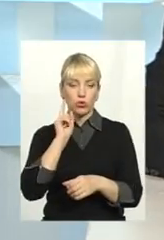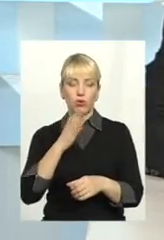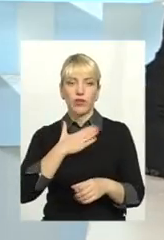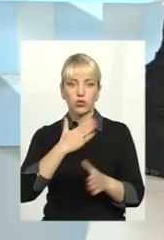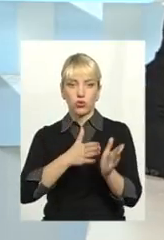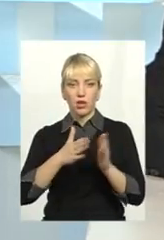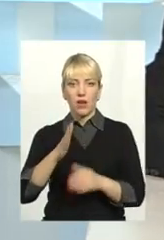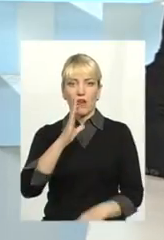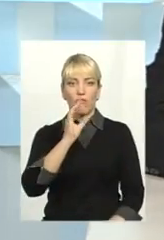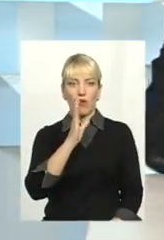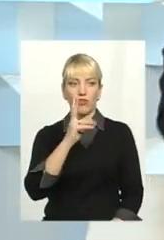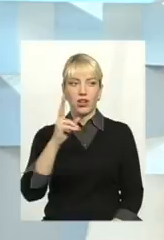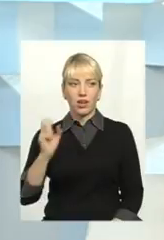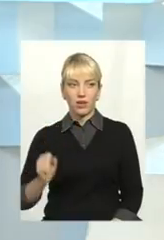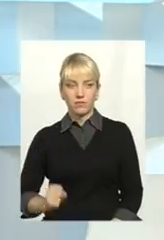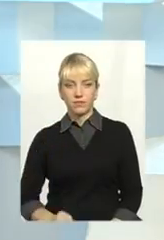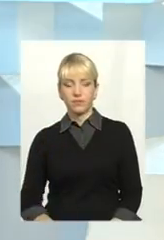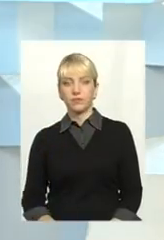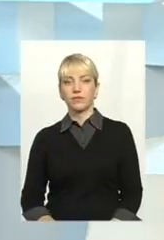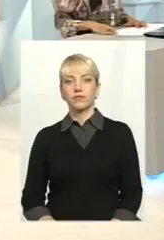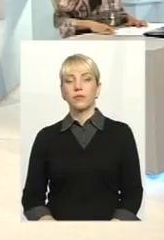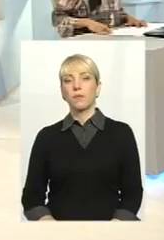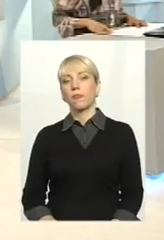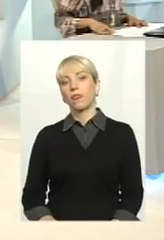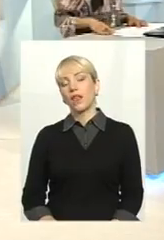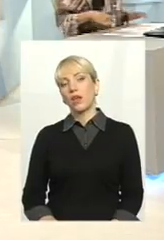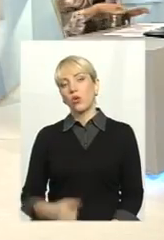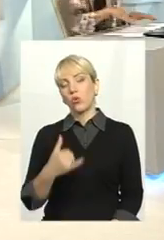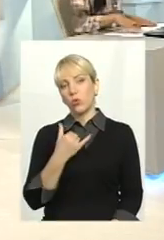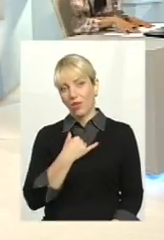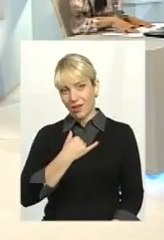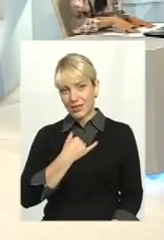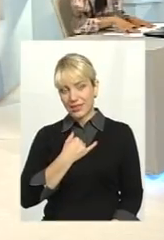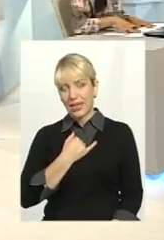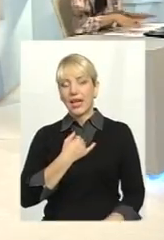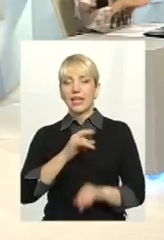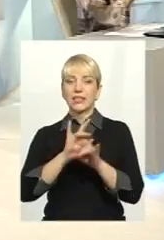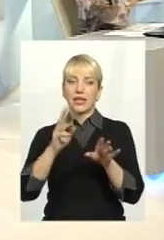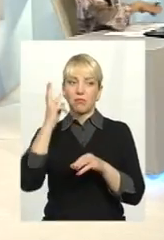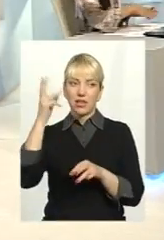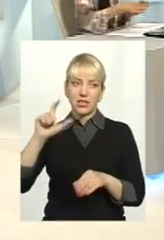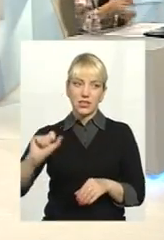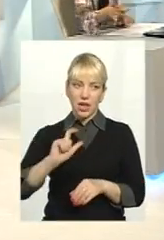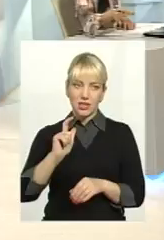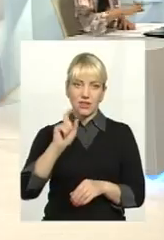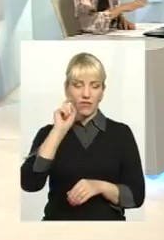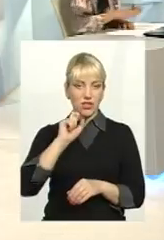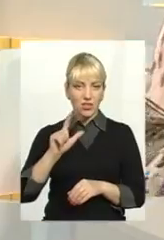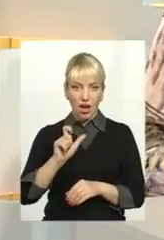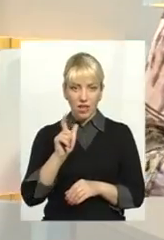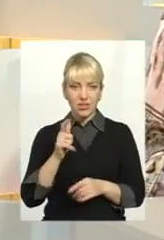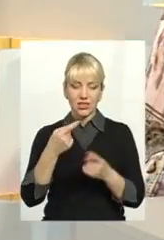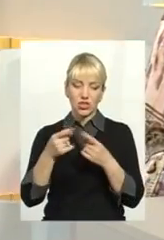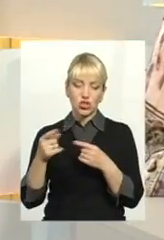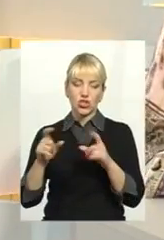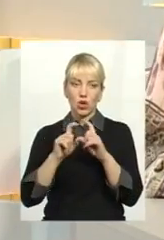Володимировича Вовка. Олексій Юрійович, в нас начебто декларативно, Хмельницьк газ, Вінниця газ, інші якісь